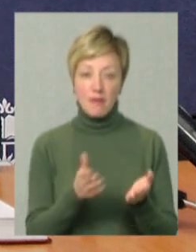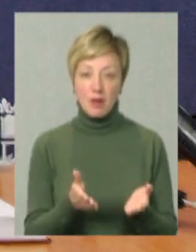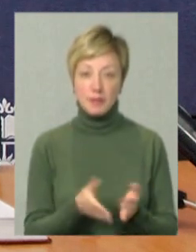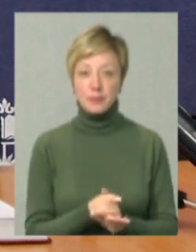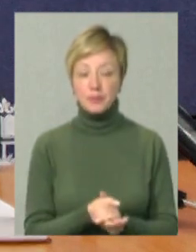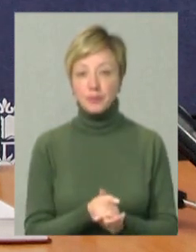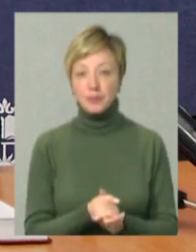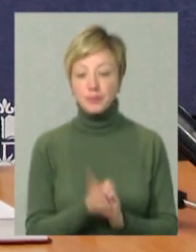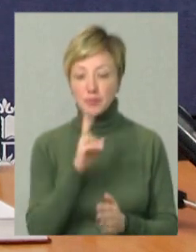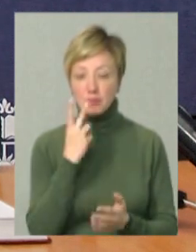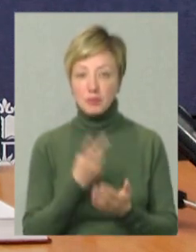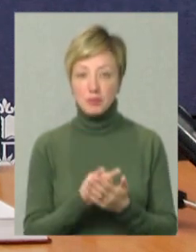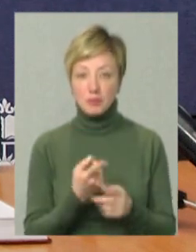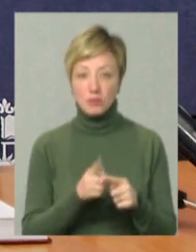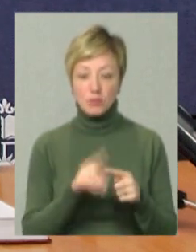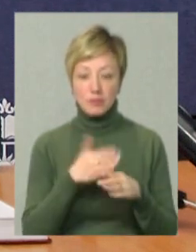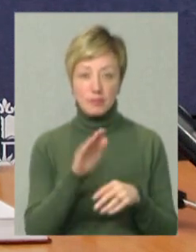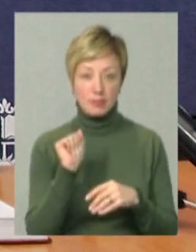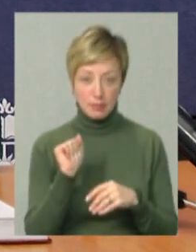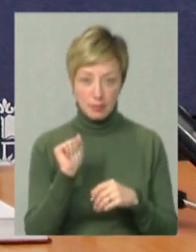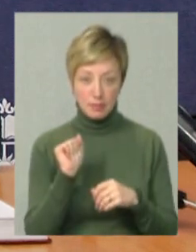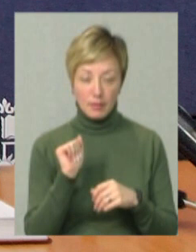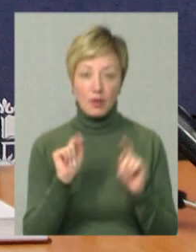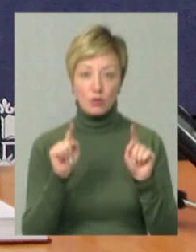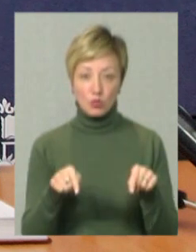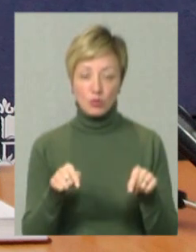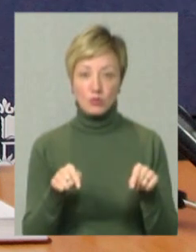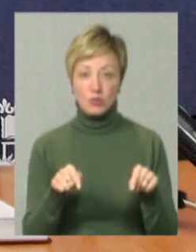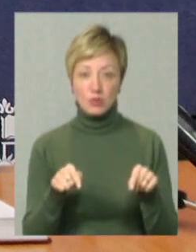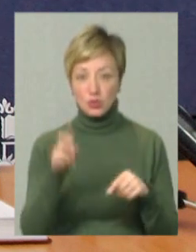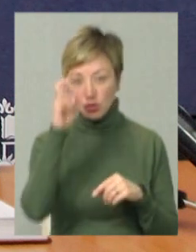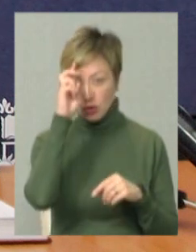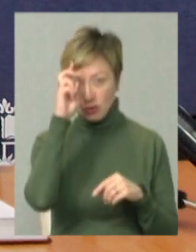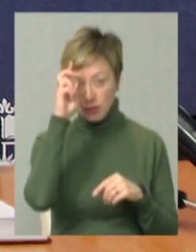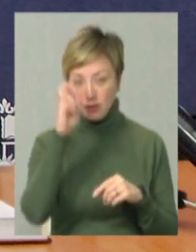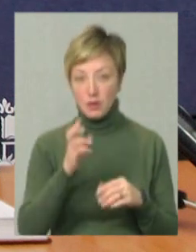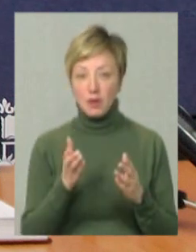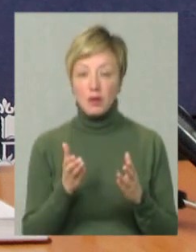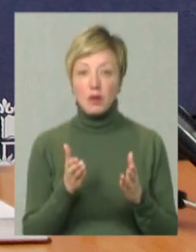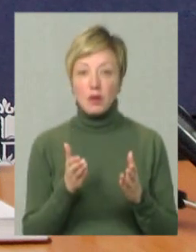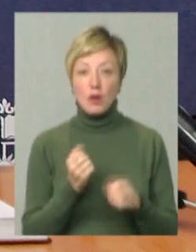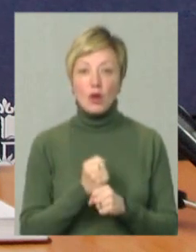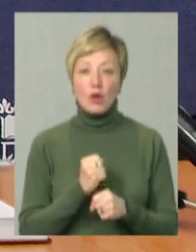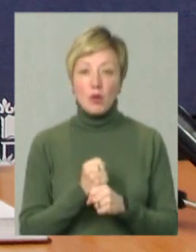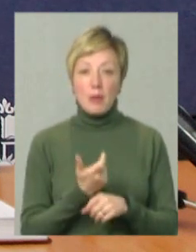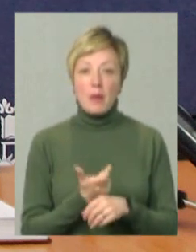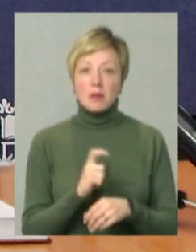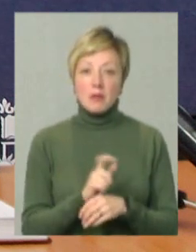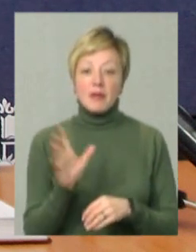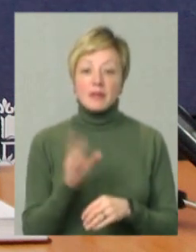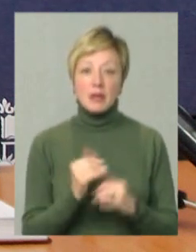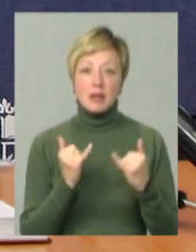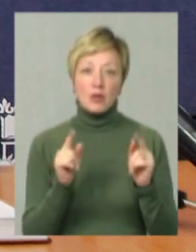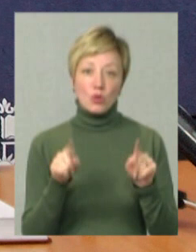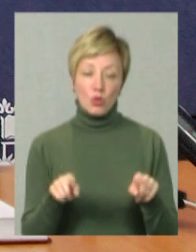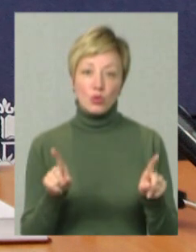передбачається цього кредитування. Тому держава робить максимально